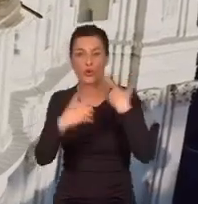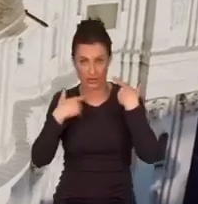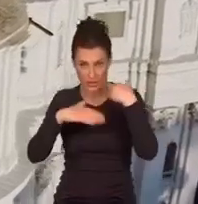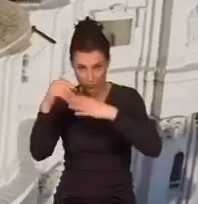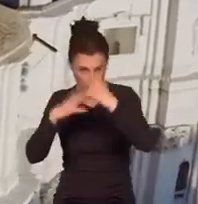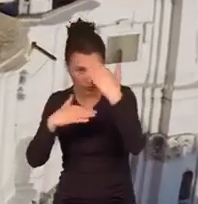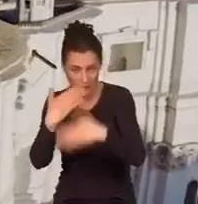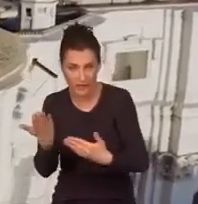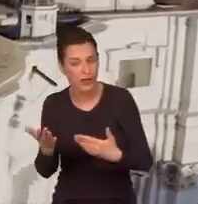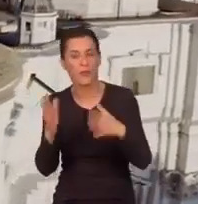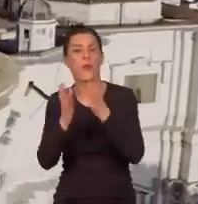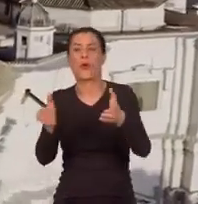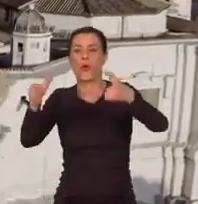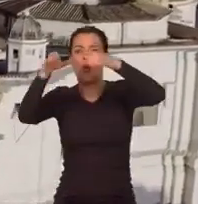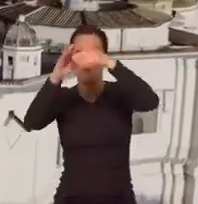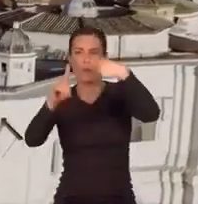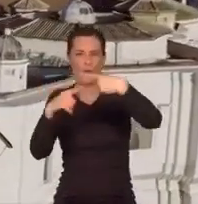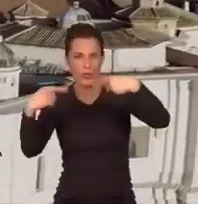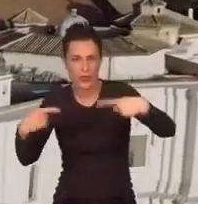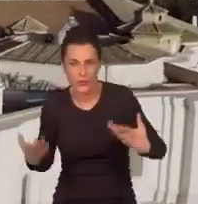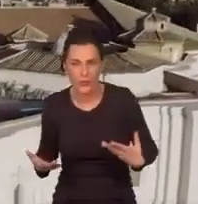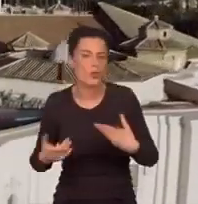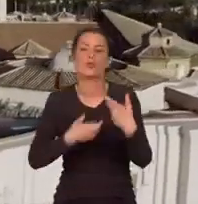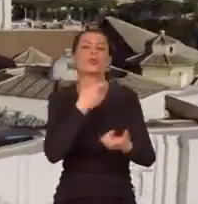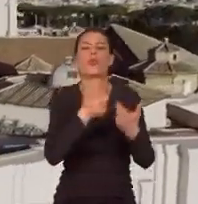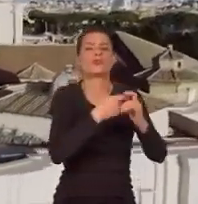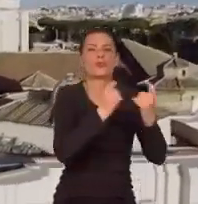Bazylika wciąż nie miała kopuły. Co mógł zrobić?